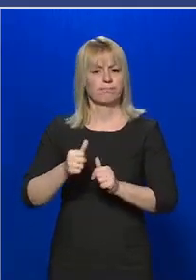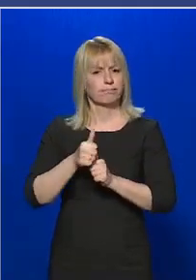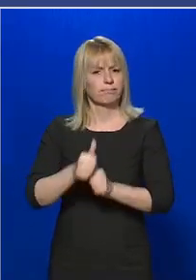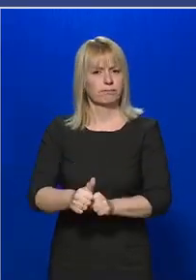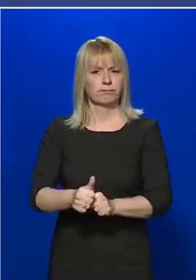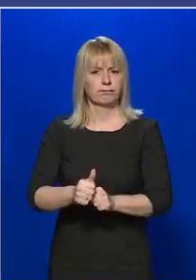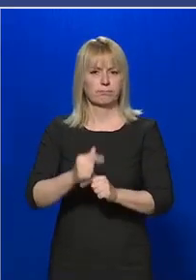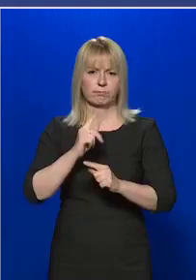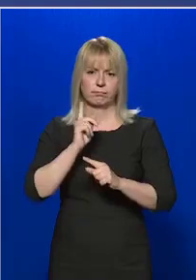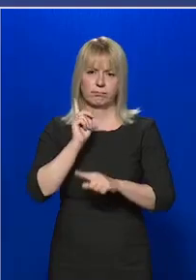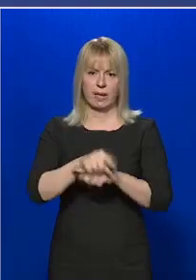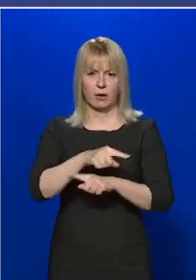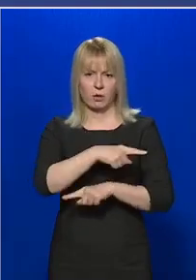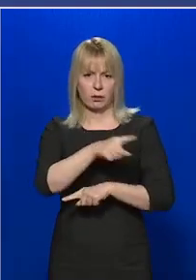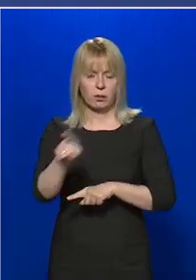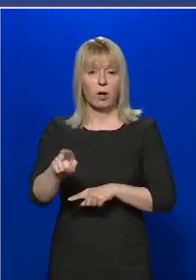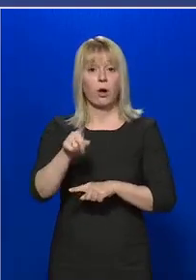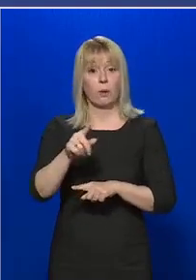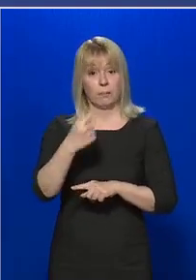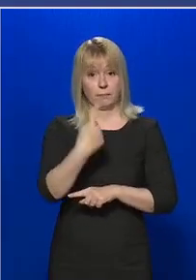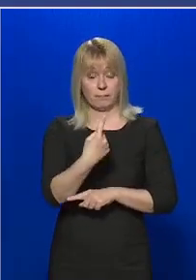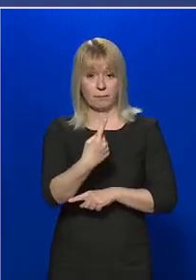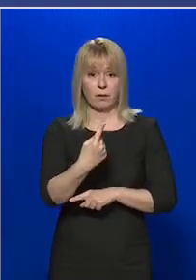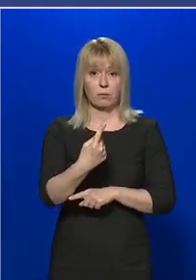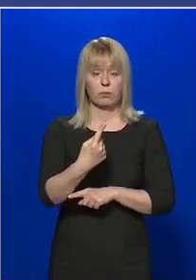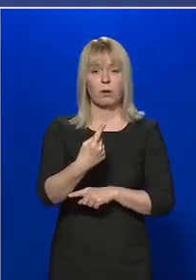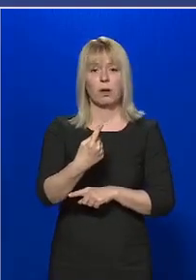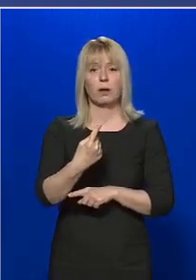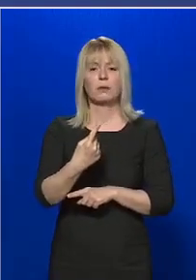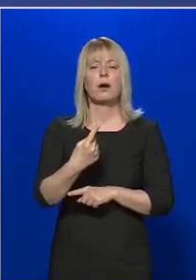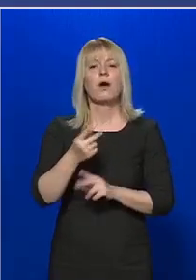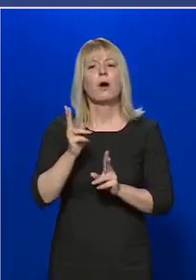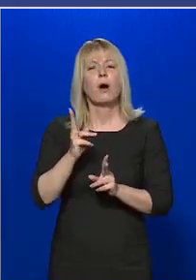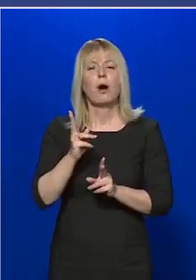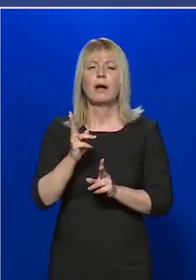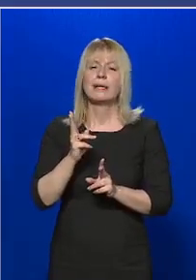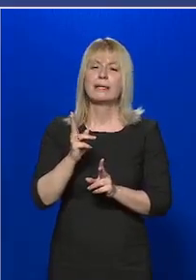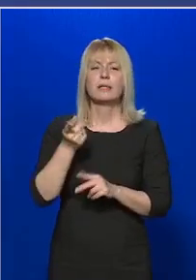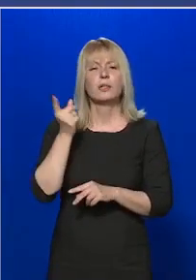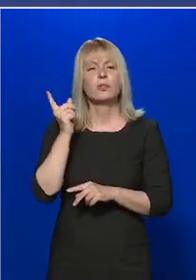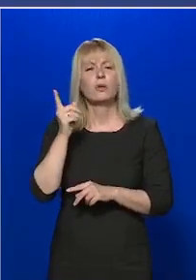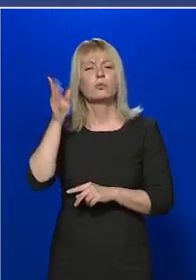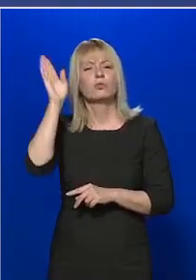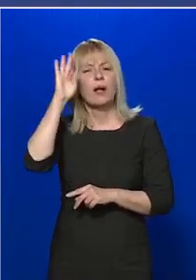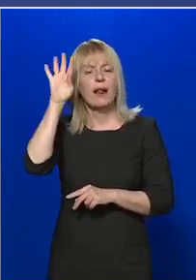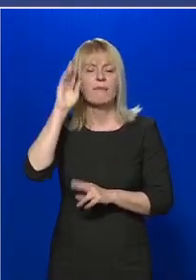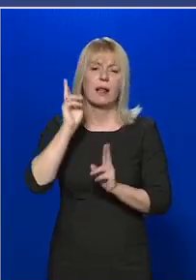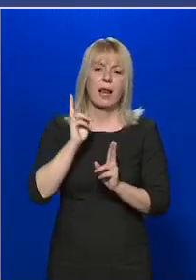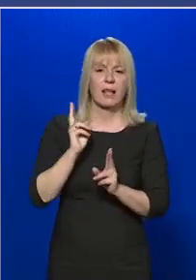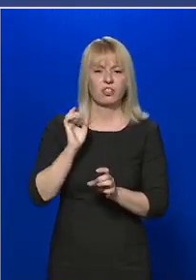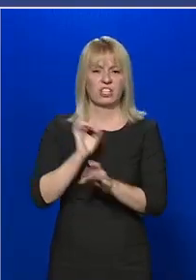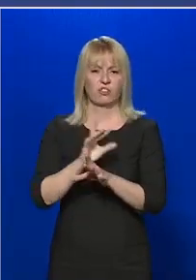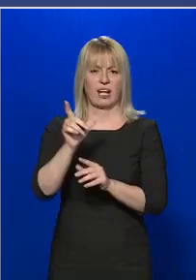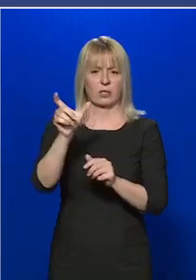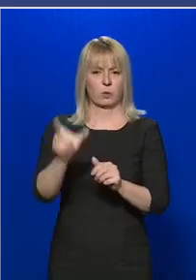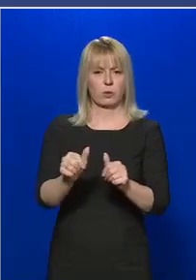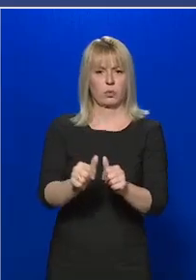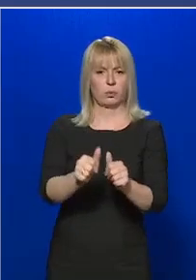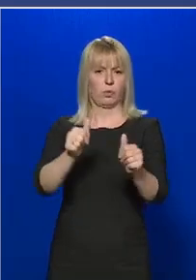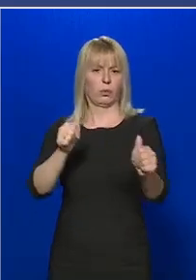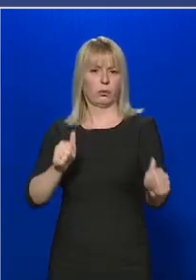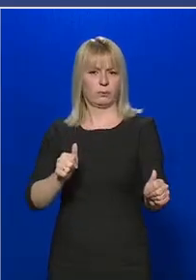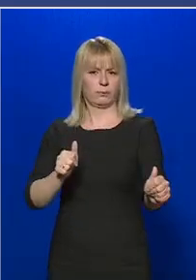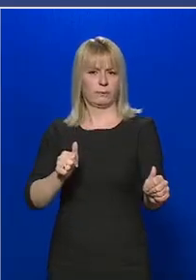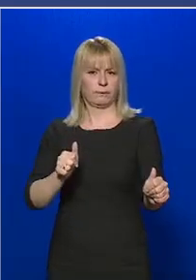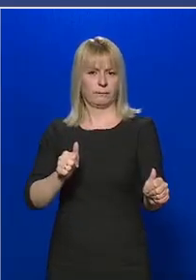ami őket távol tartja az potenciális, elvileg lehetséges fertőzött személytől.